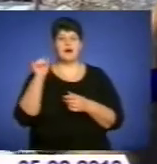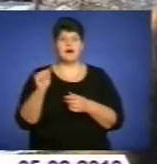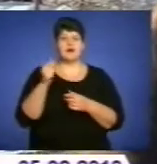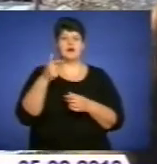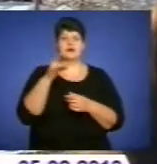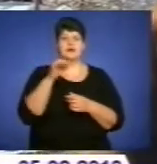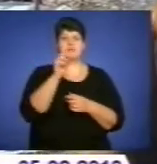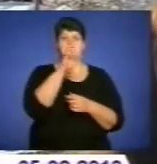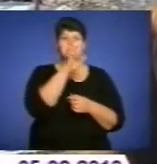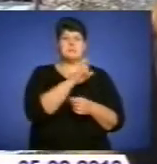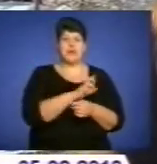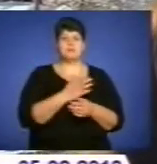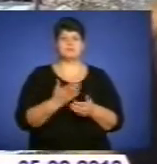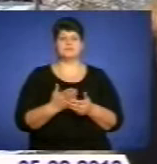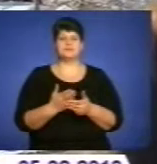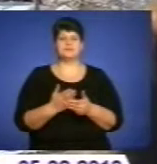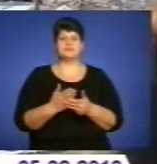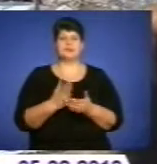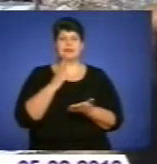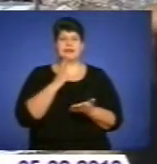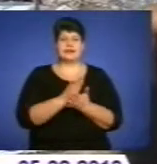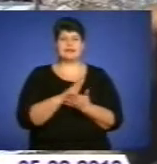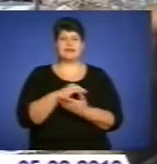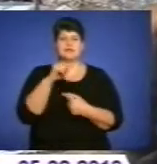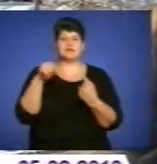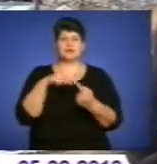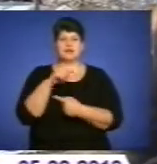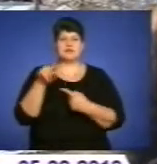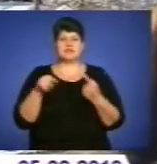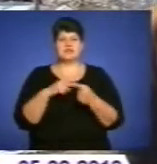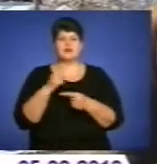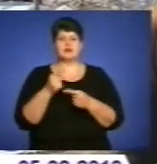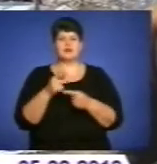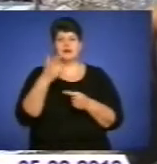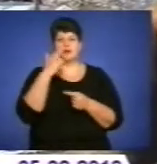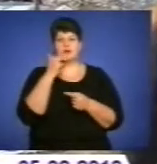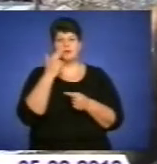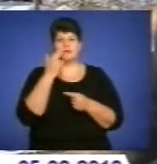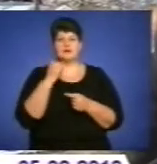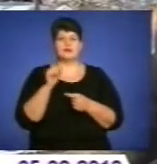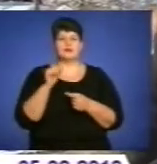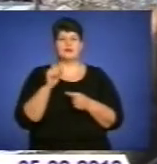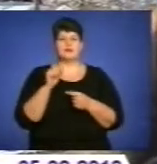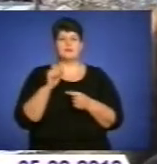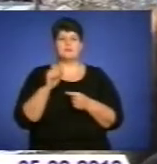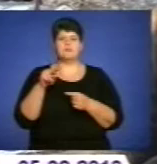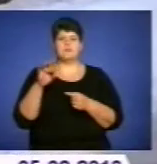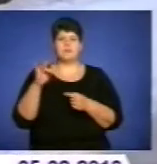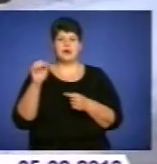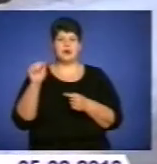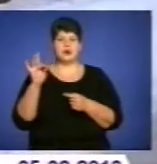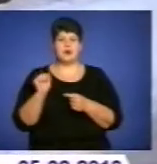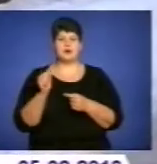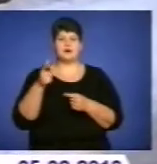крім того є і циркуляція респіраторних, адено, пара грипів.